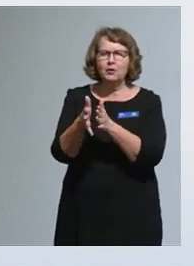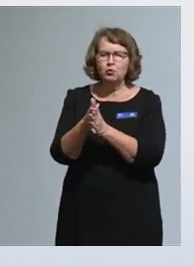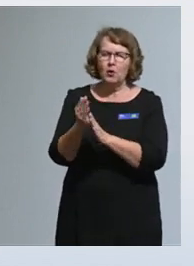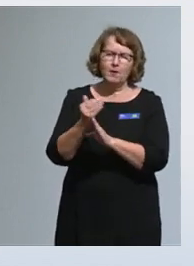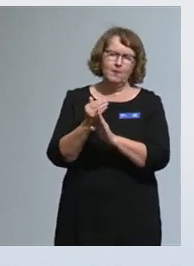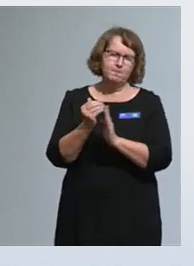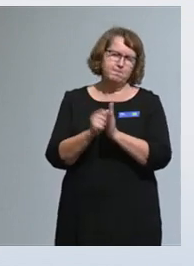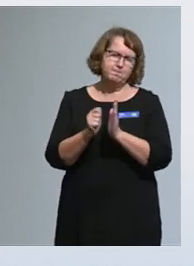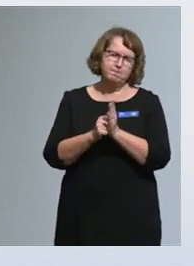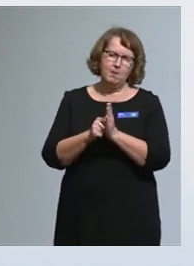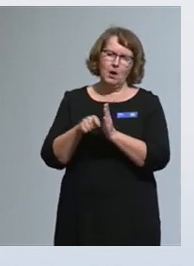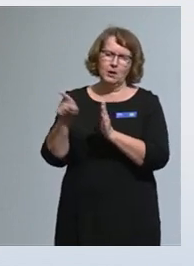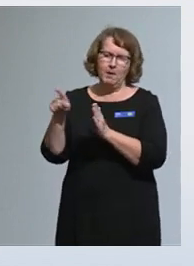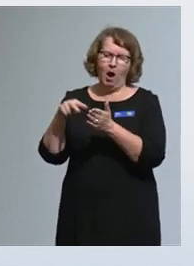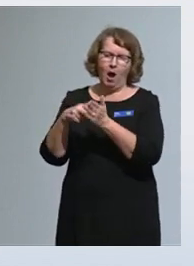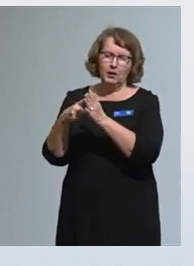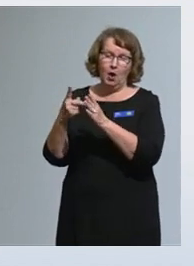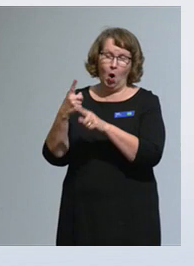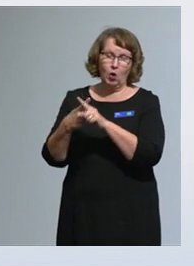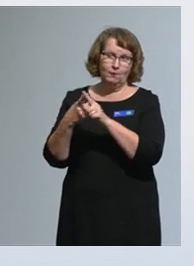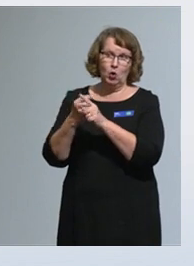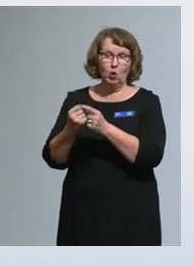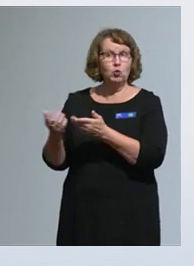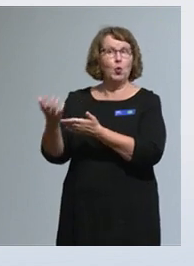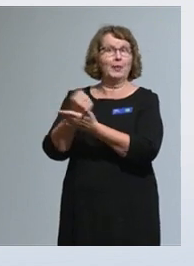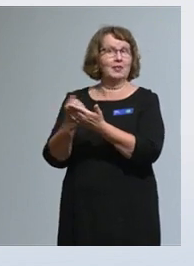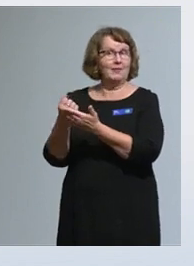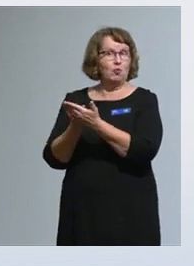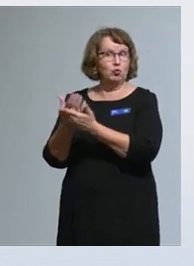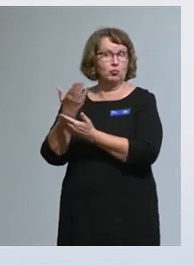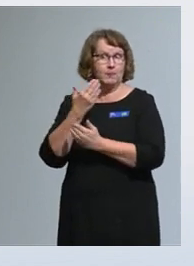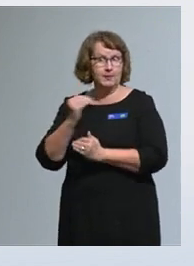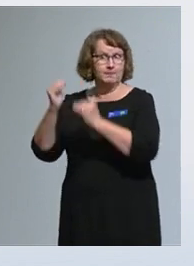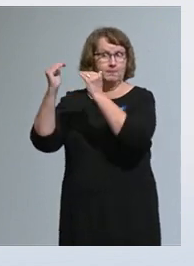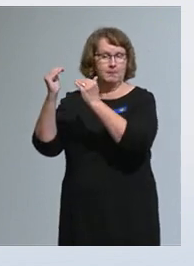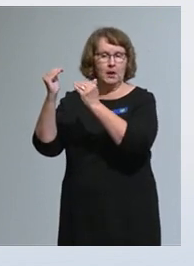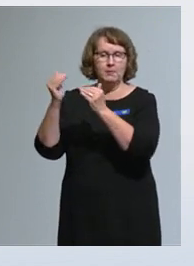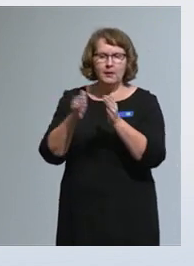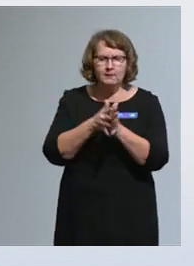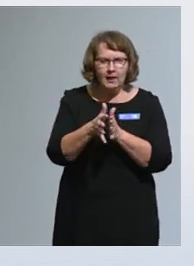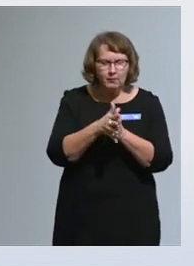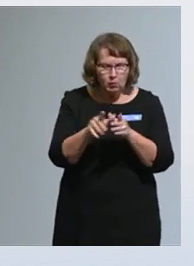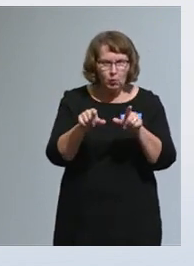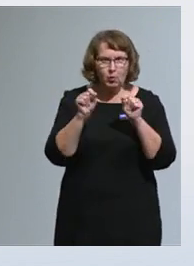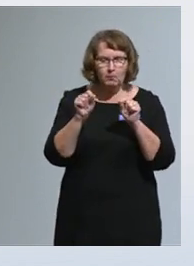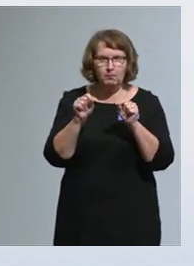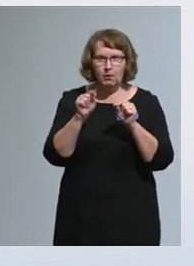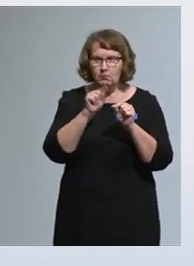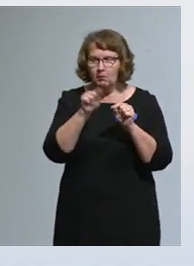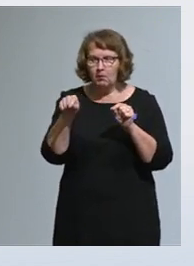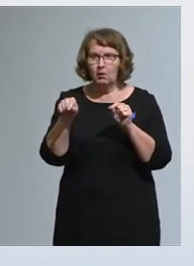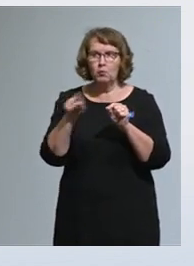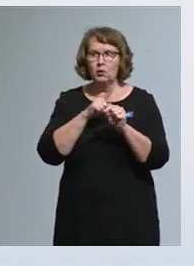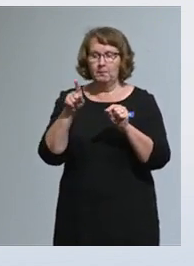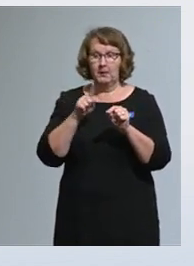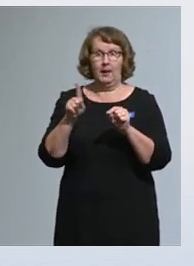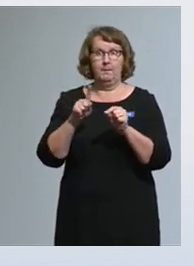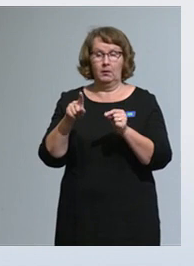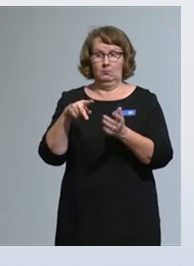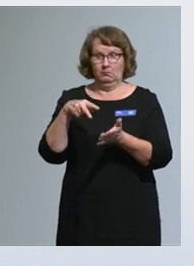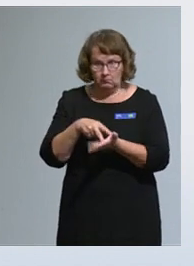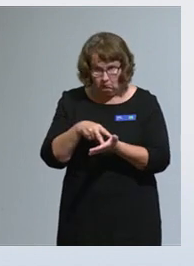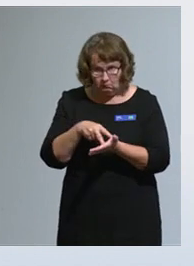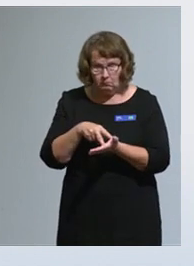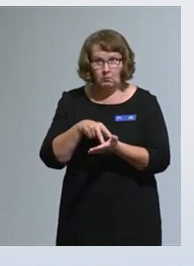tuottavuuspotentiaalia. Selvityksessä kävi ilmi erilaisia seikkoja, mutta pysähdyttävää oli havaita, muun muassa se,